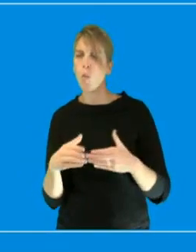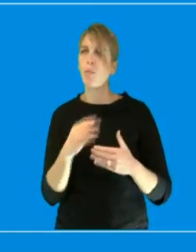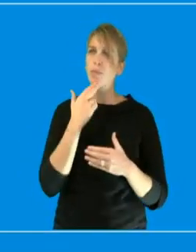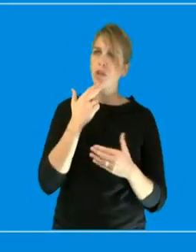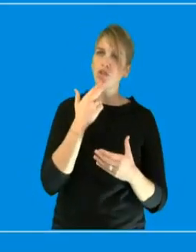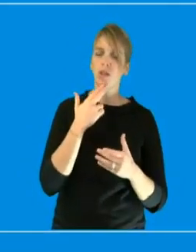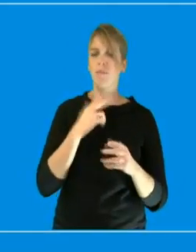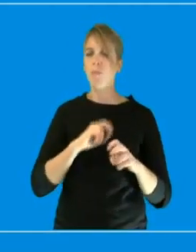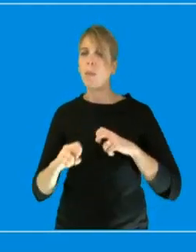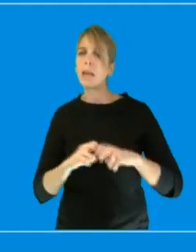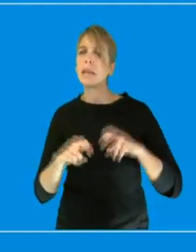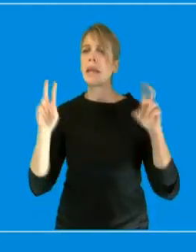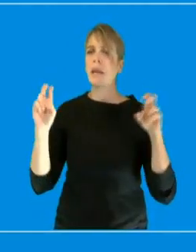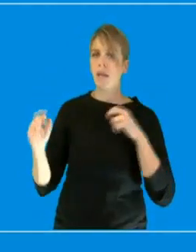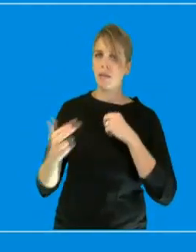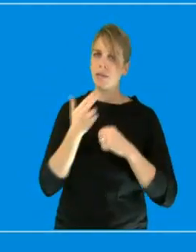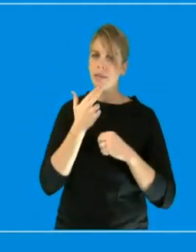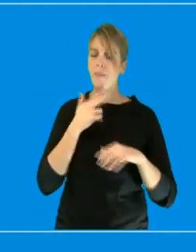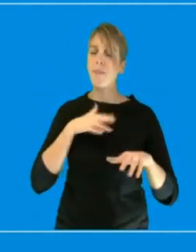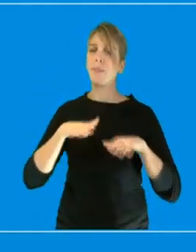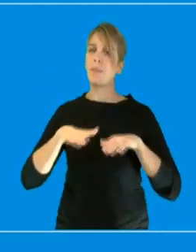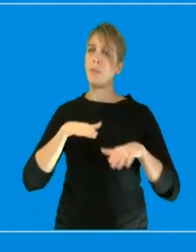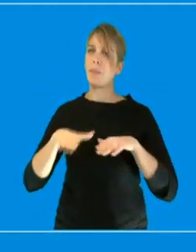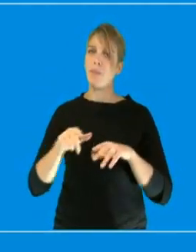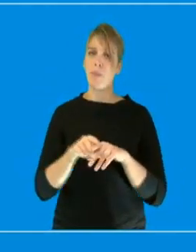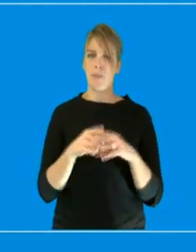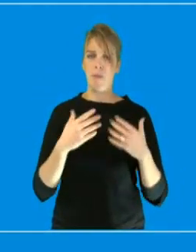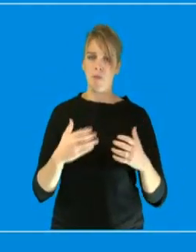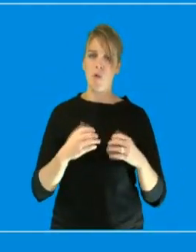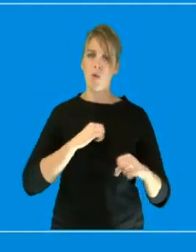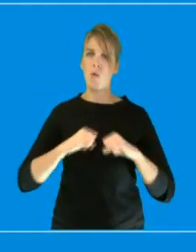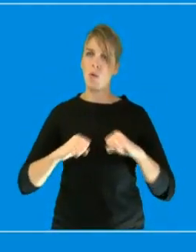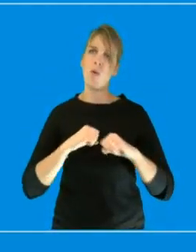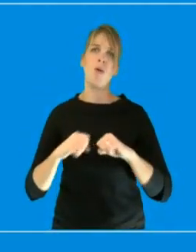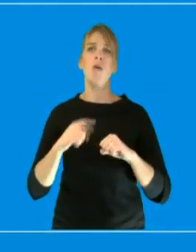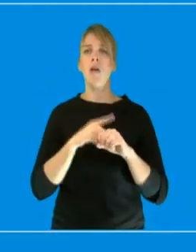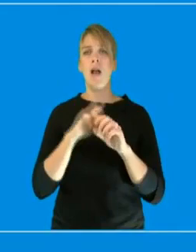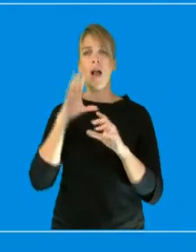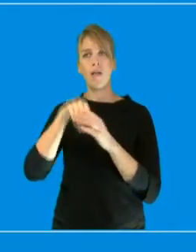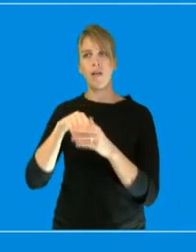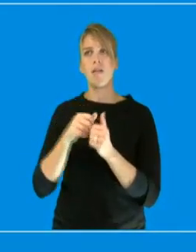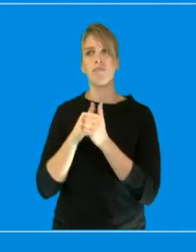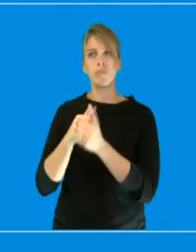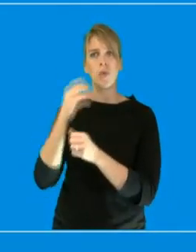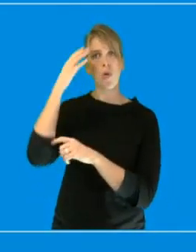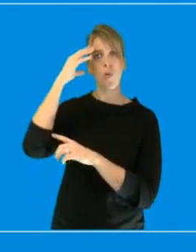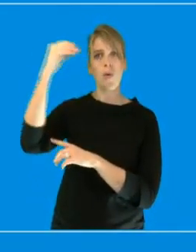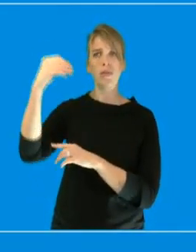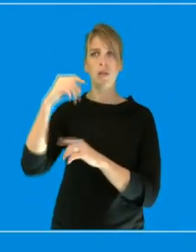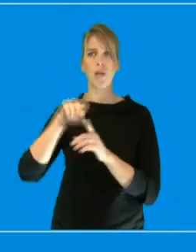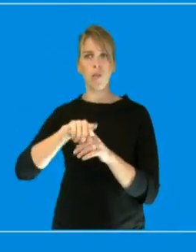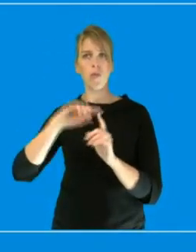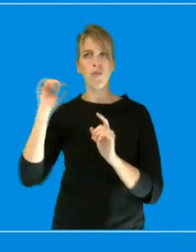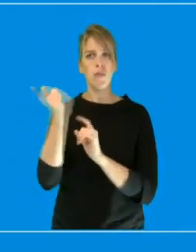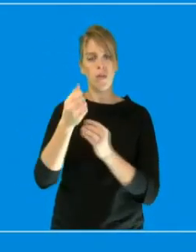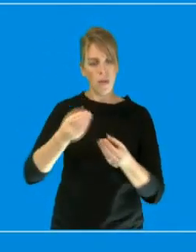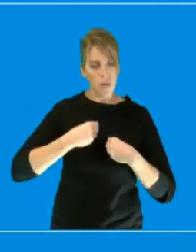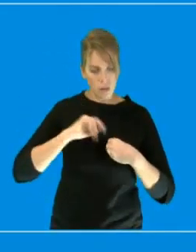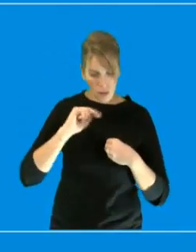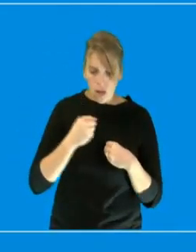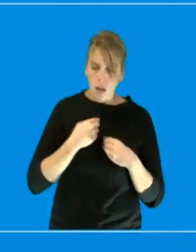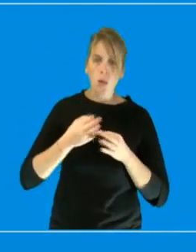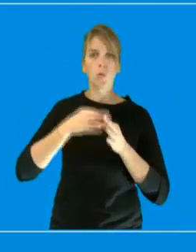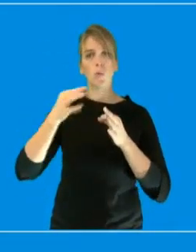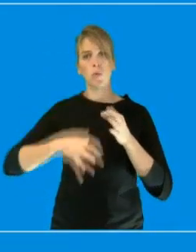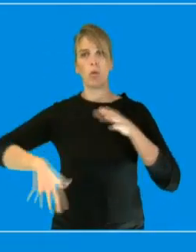'un système efficace, suivi, accompagné, professionnel, qui permettent à chacun de trouver les solutions et d